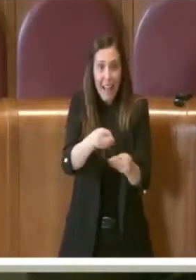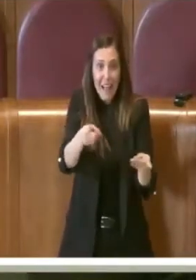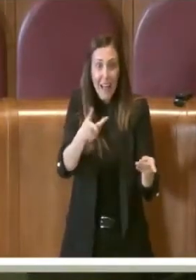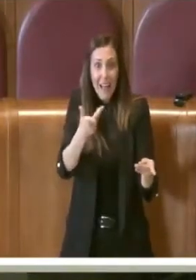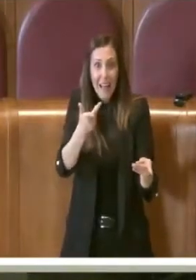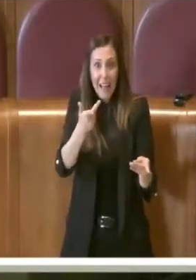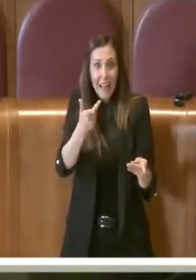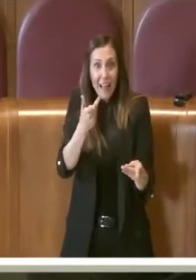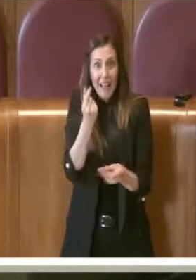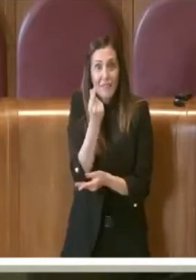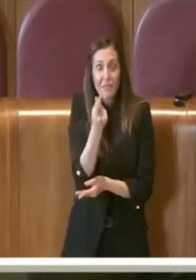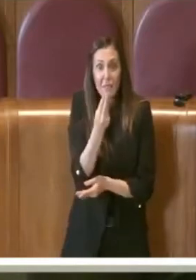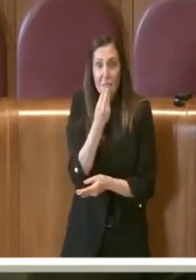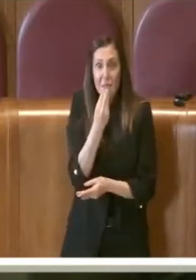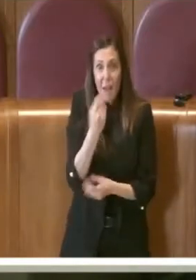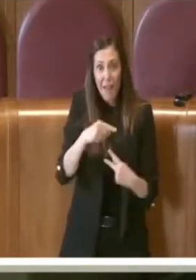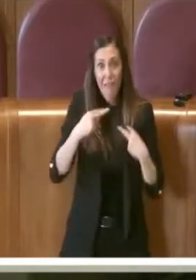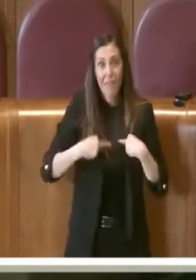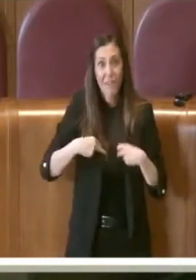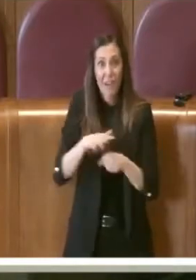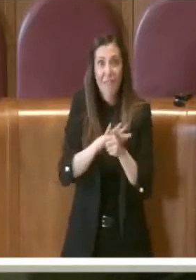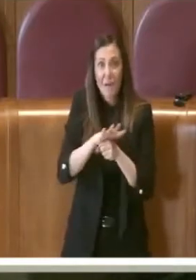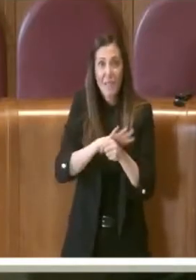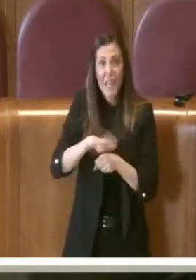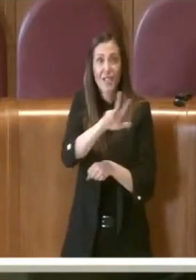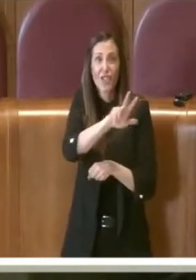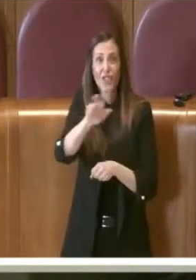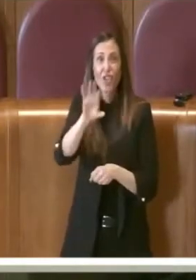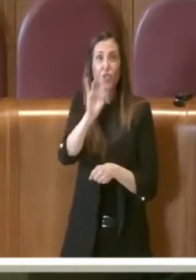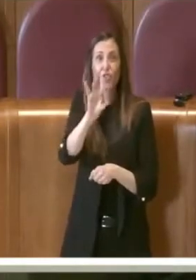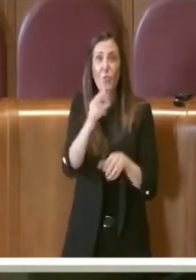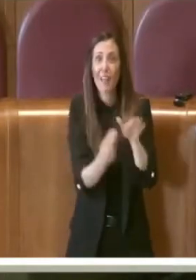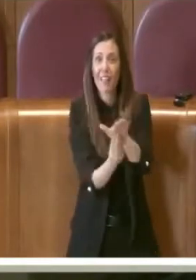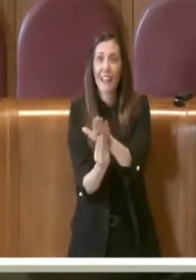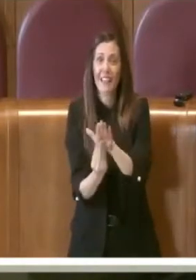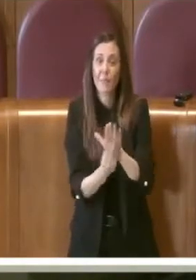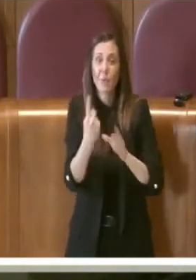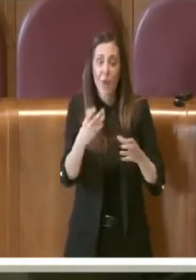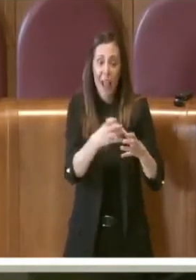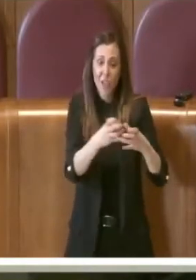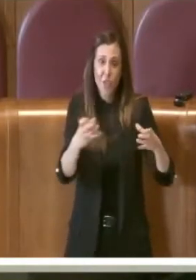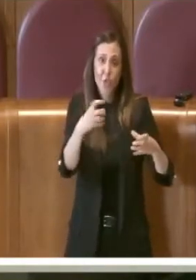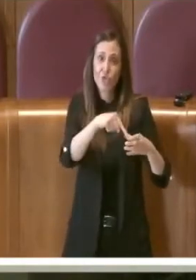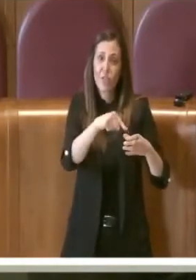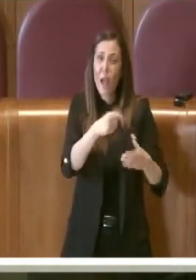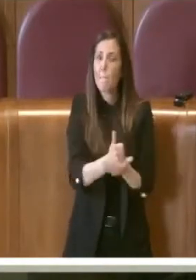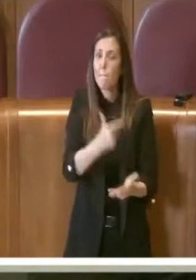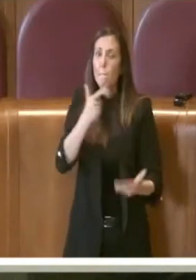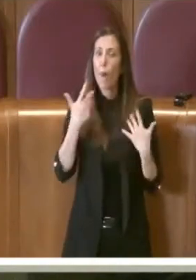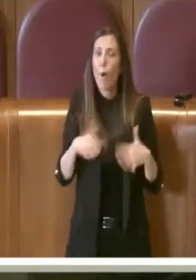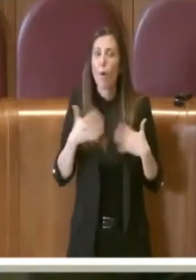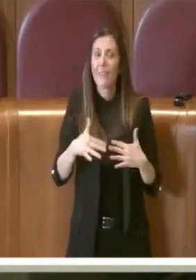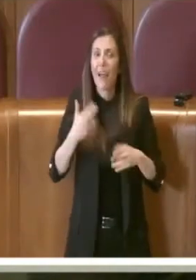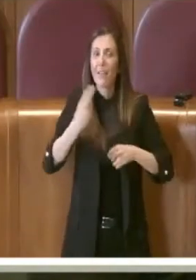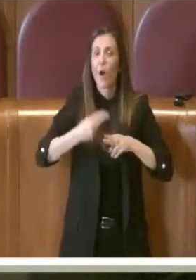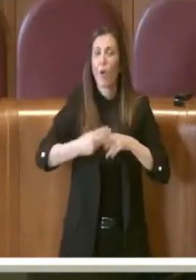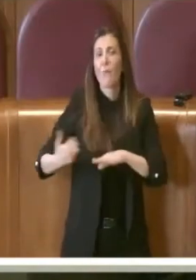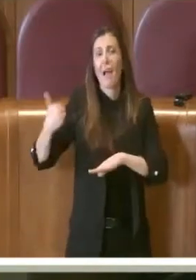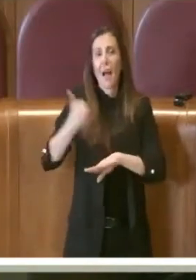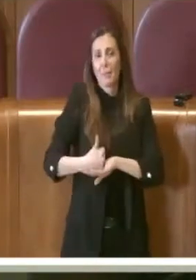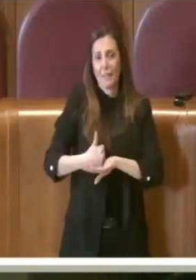e far vivere la propria famiglia 350 dipendenti di una società importantissima per Roma per Roma Capitale